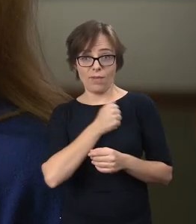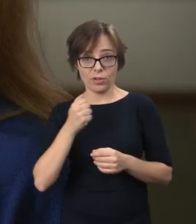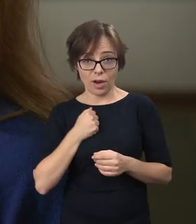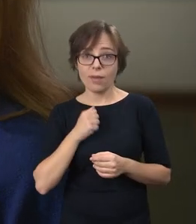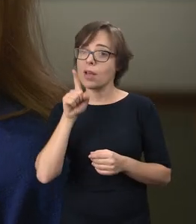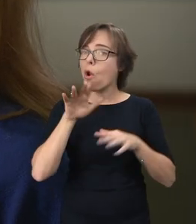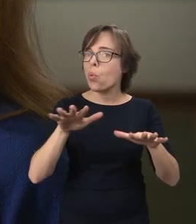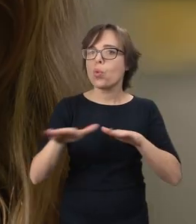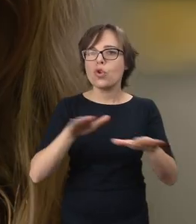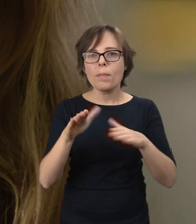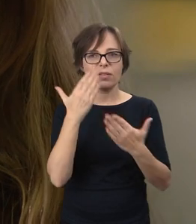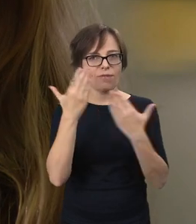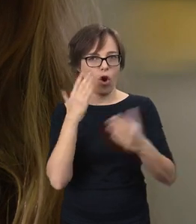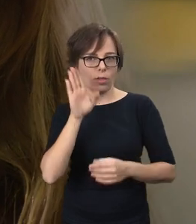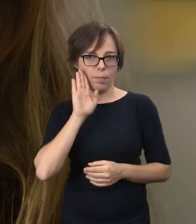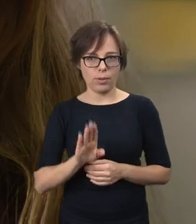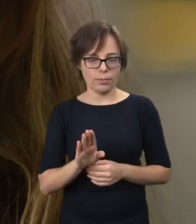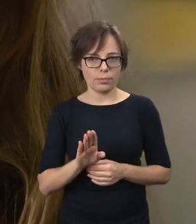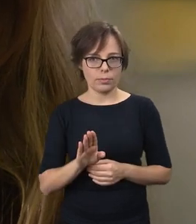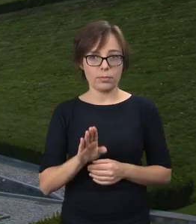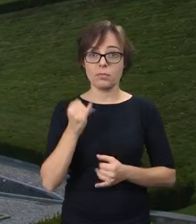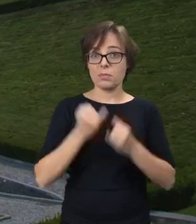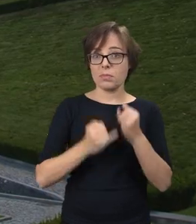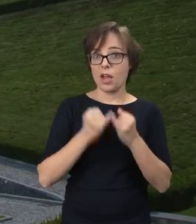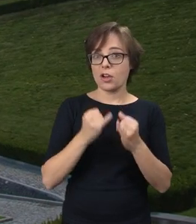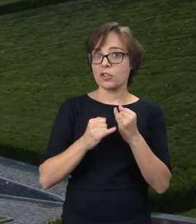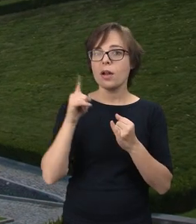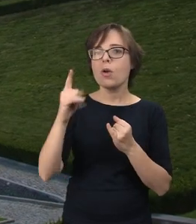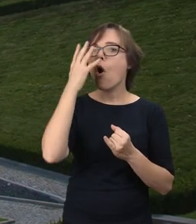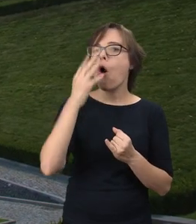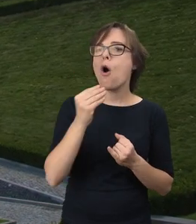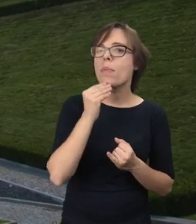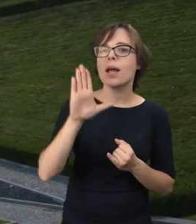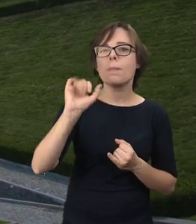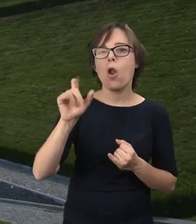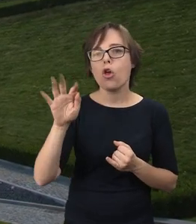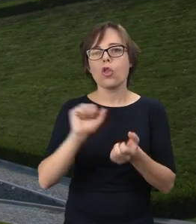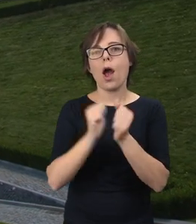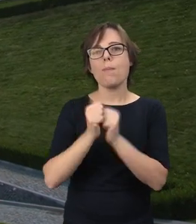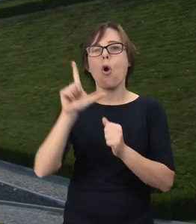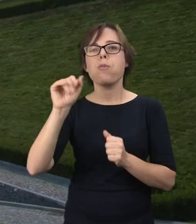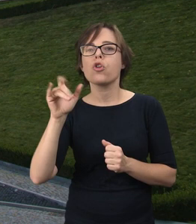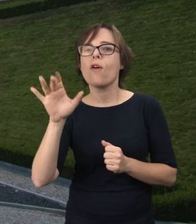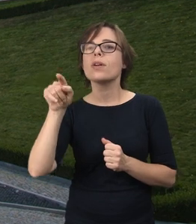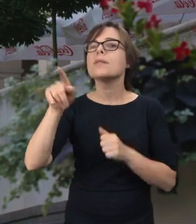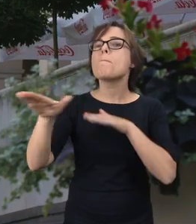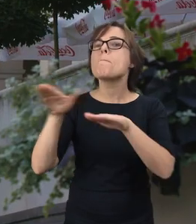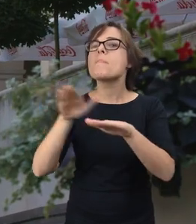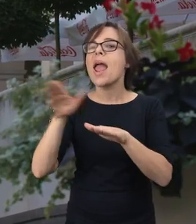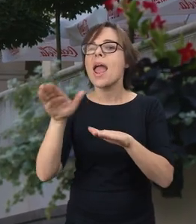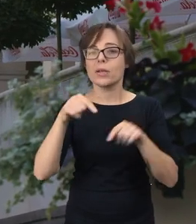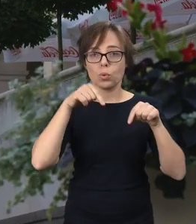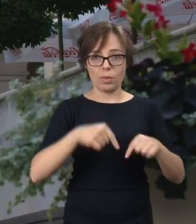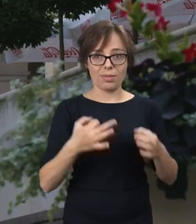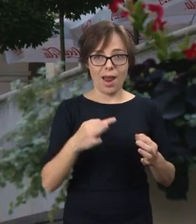nie zmieniło się do dzisiaj, gdy staniemy w tym samym miejscu, które widoczne są na obrazie Bernarda Bellotto albo Władysława Podkowińskiego, nie